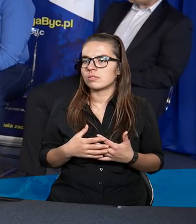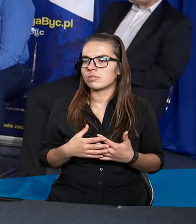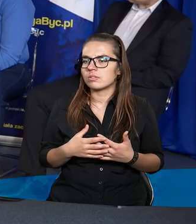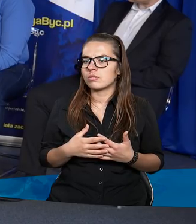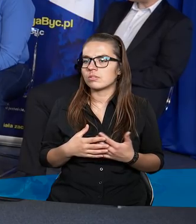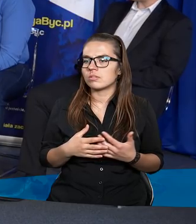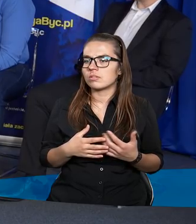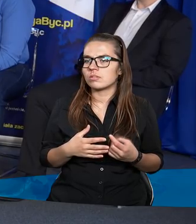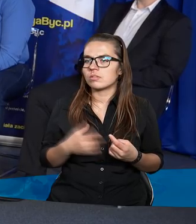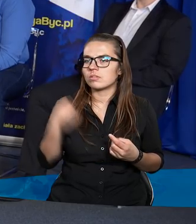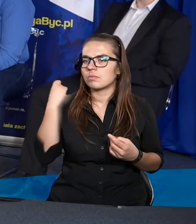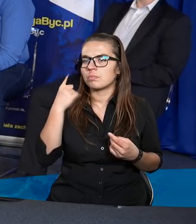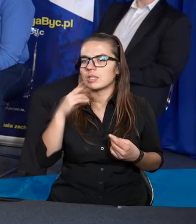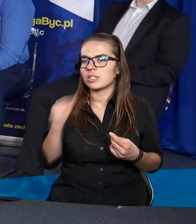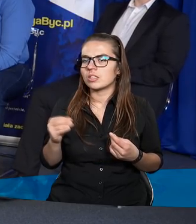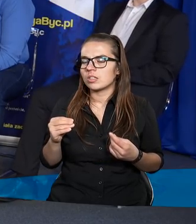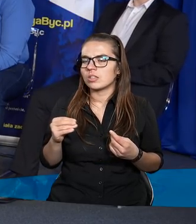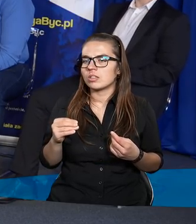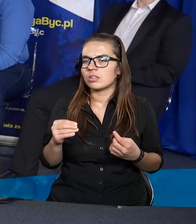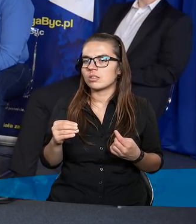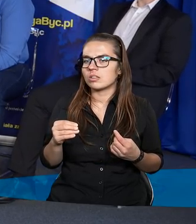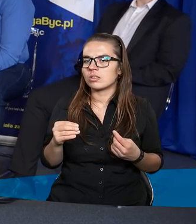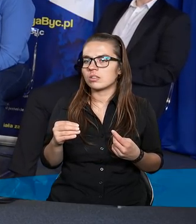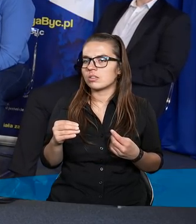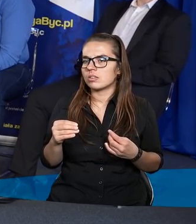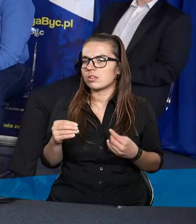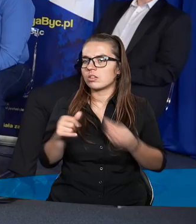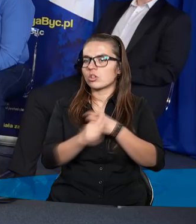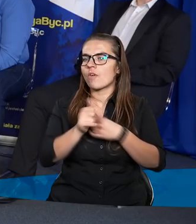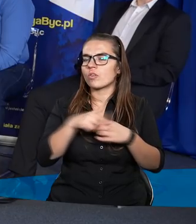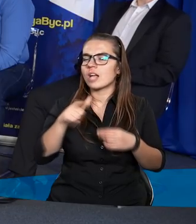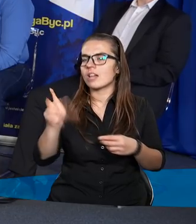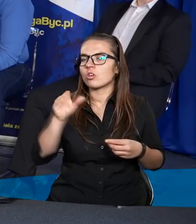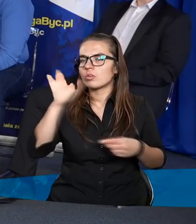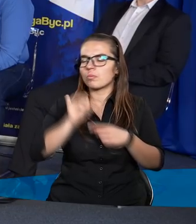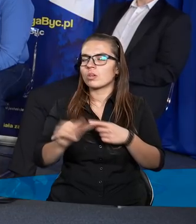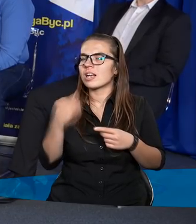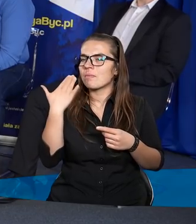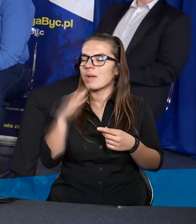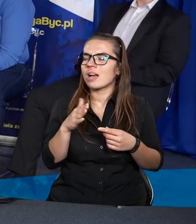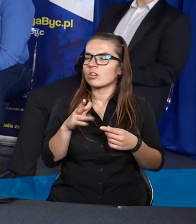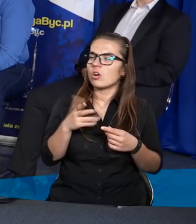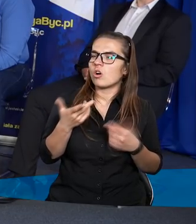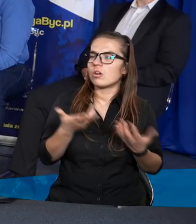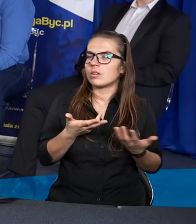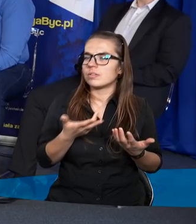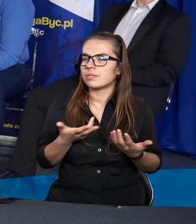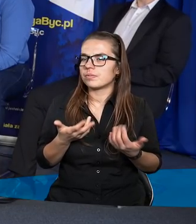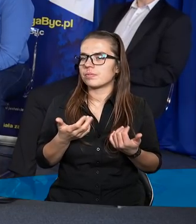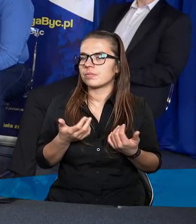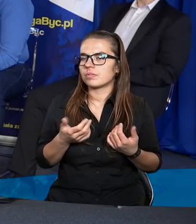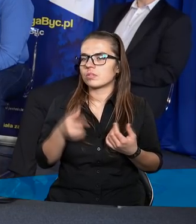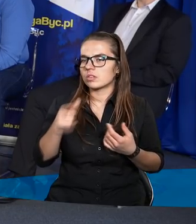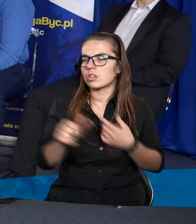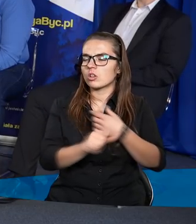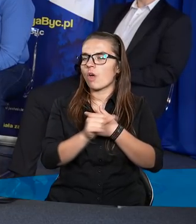Ja myślę, że to jest też dowód na to, że Pan Bóg nie bardzo lubi się tłumaczyć. Pan Bóg mówi, że pewne